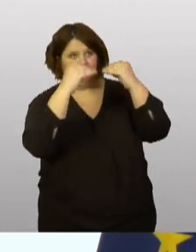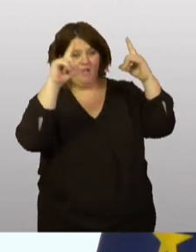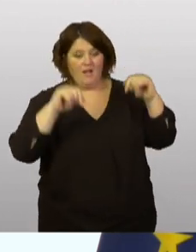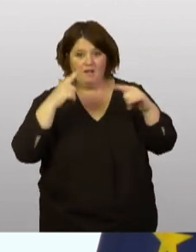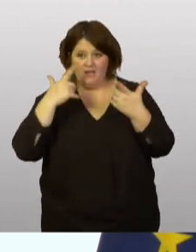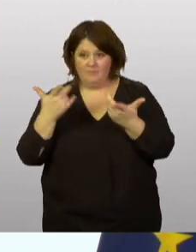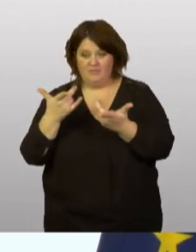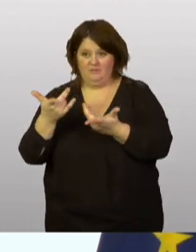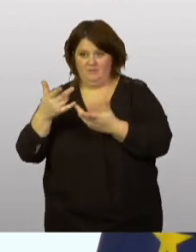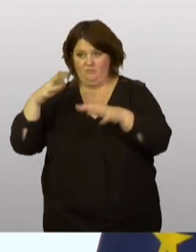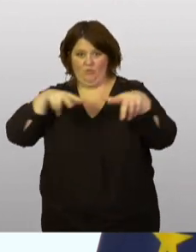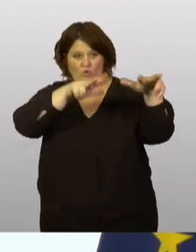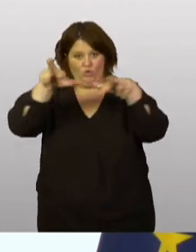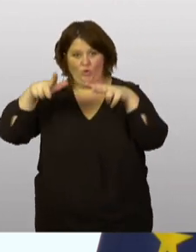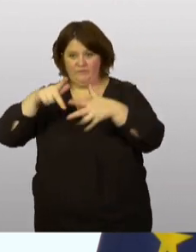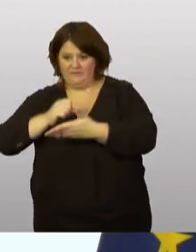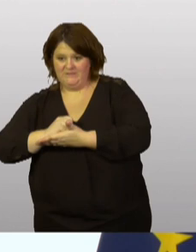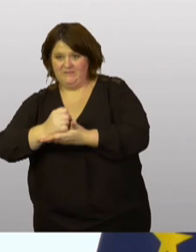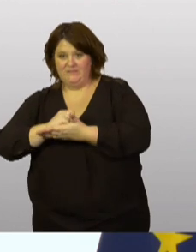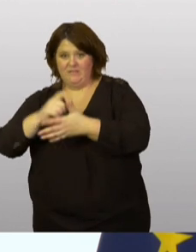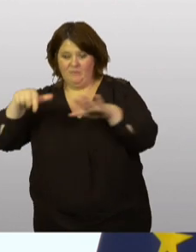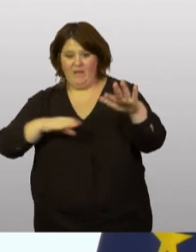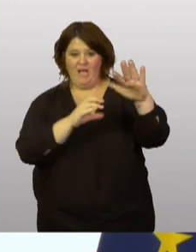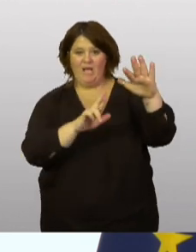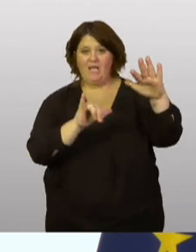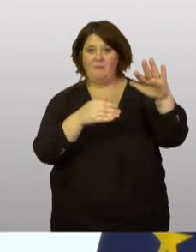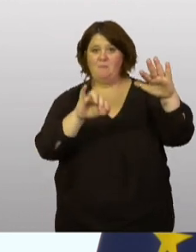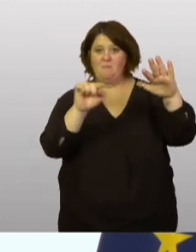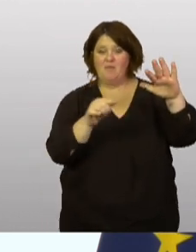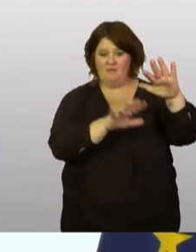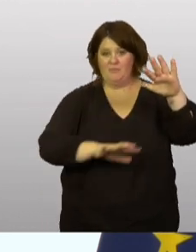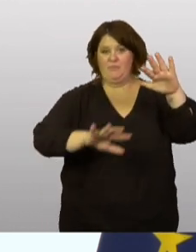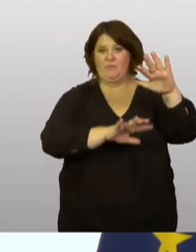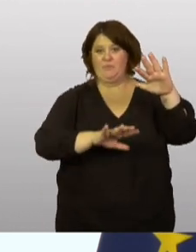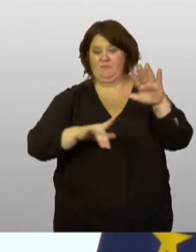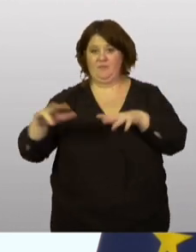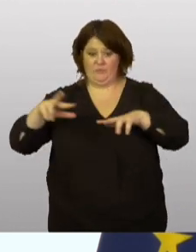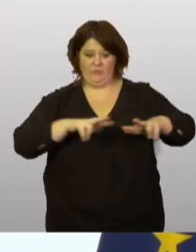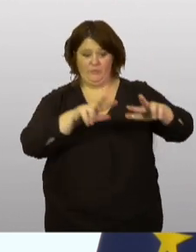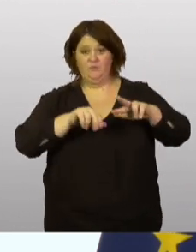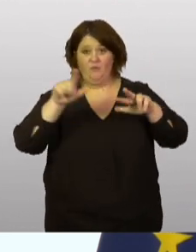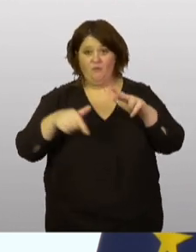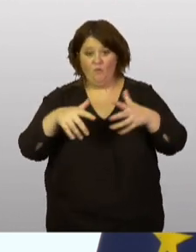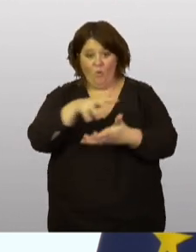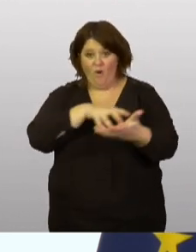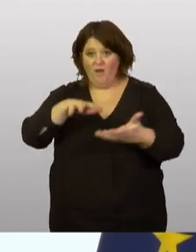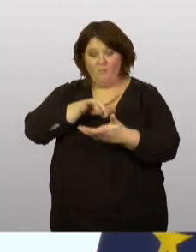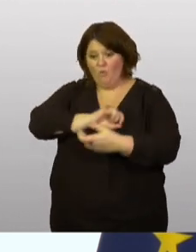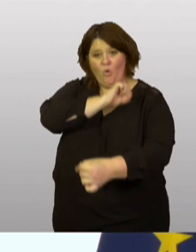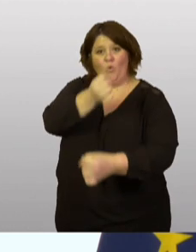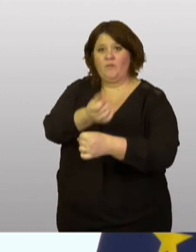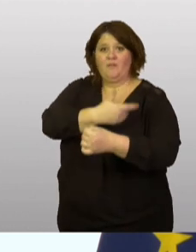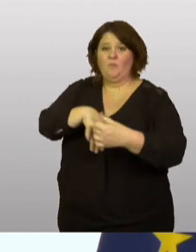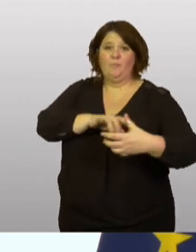dans la Crimée. sont des crimes qui doivent être condamnés par la